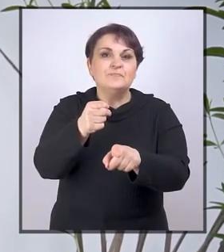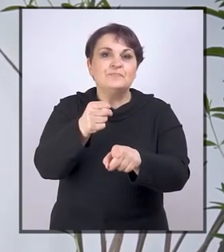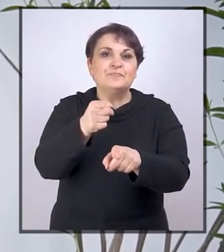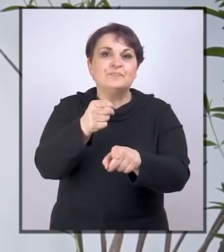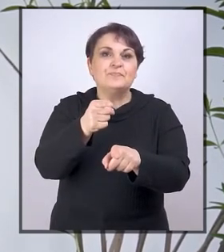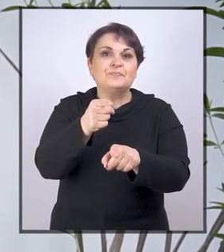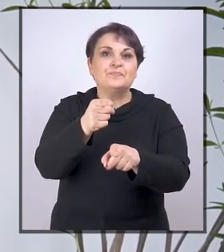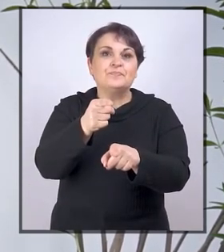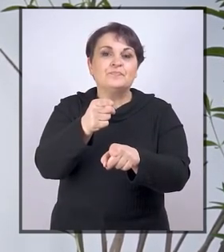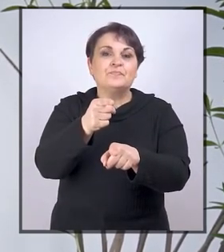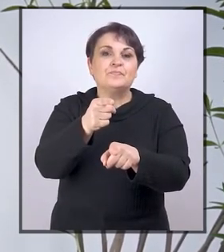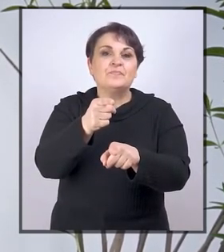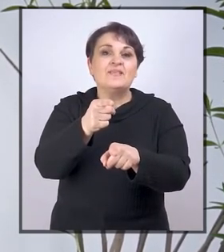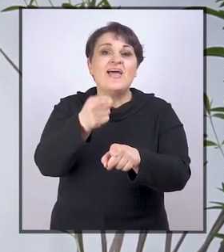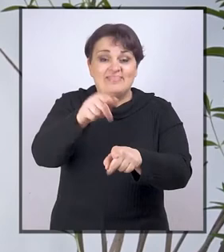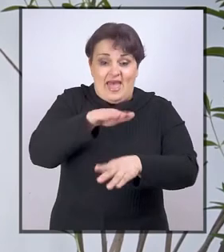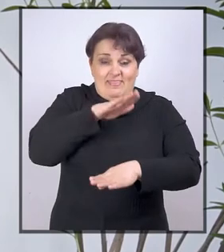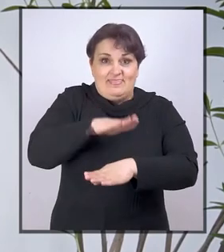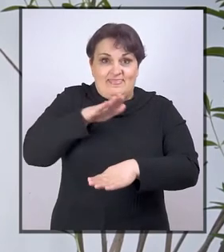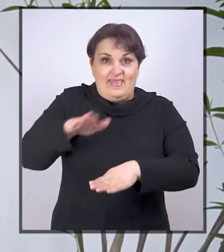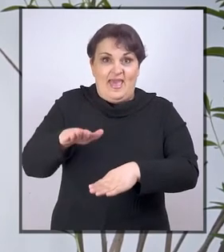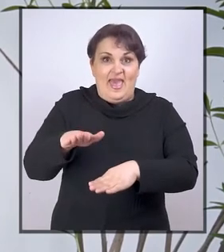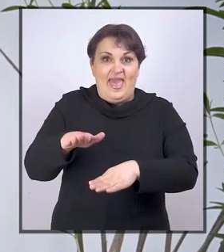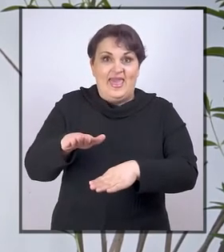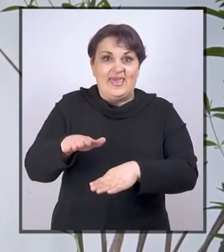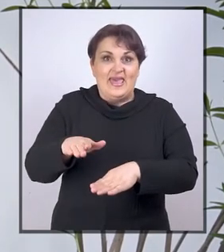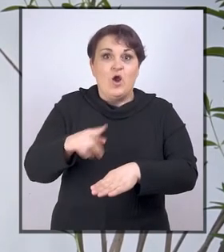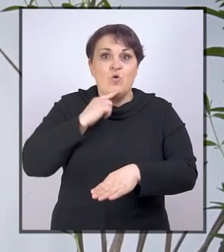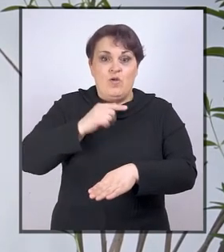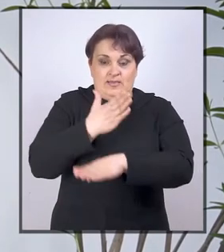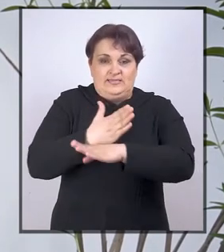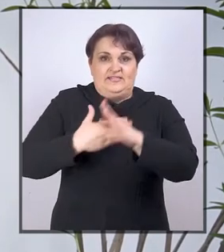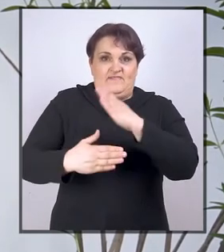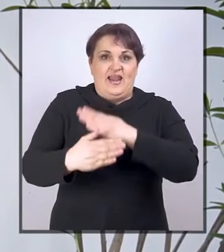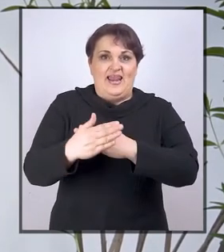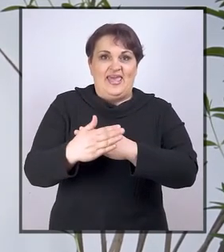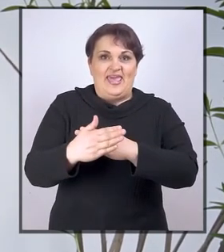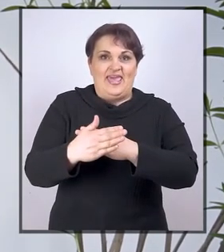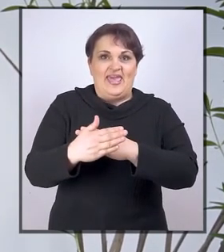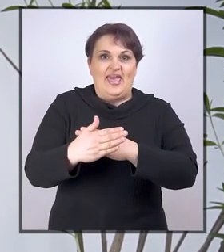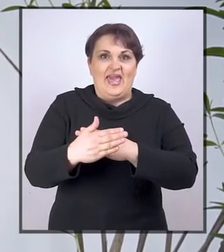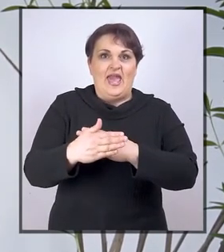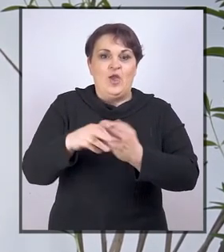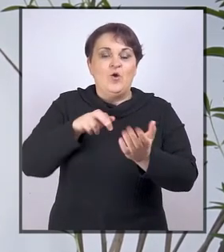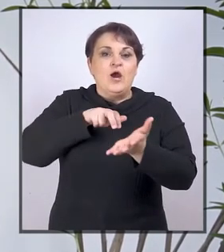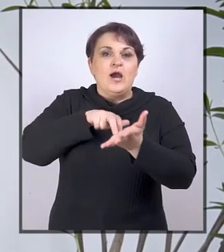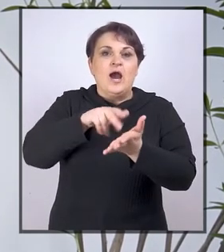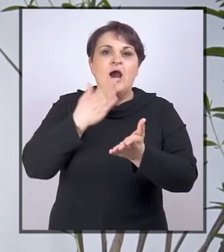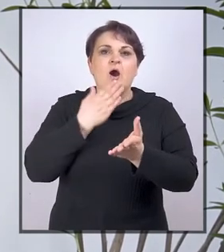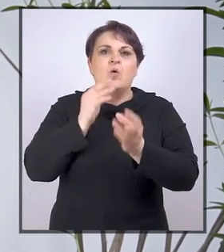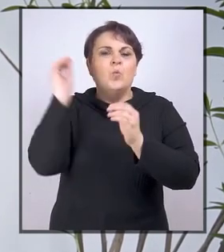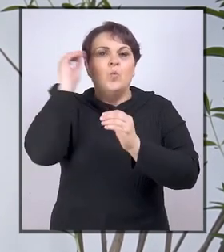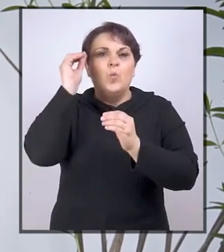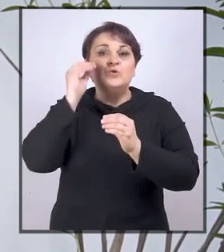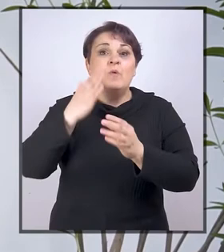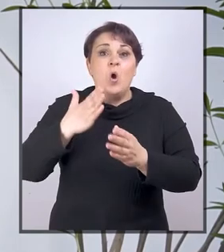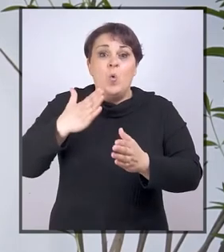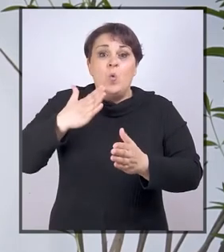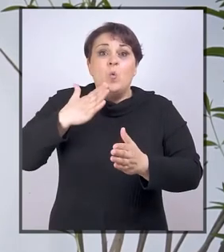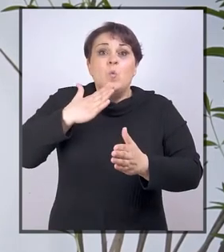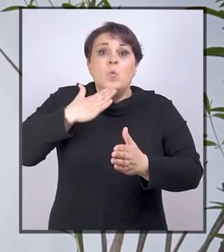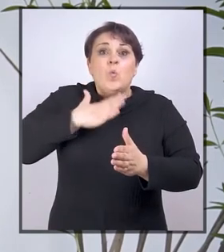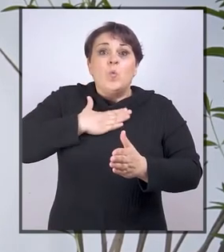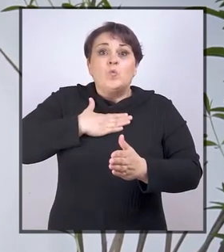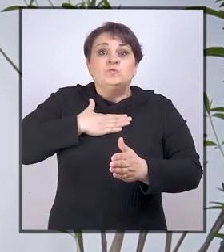djeca sa invaliditetom nastavu pohađaju u